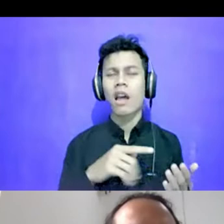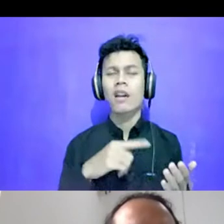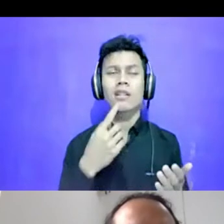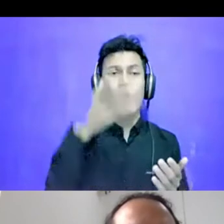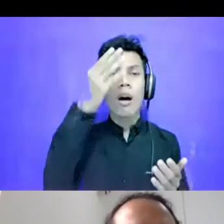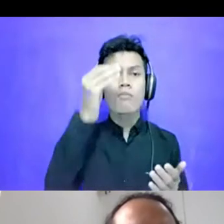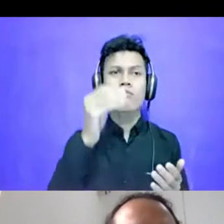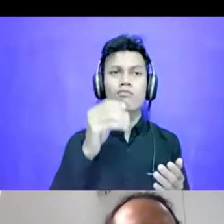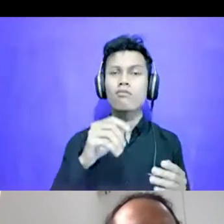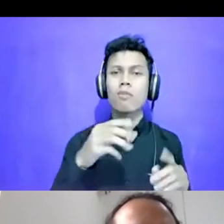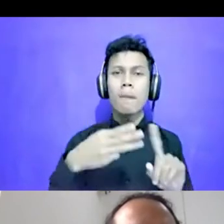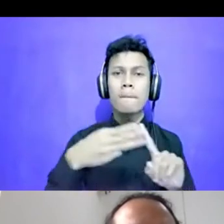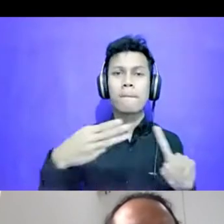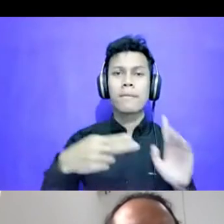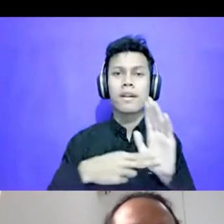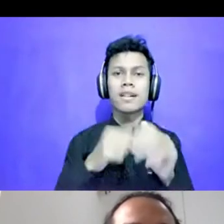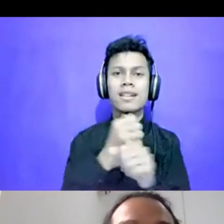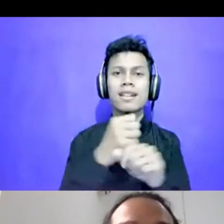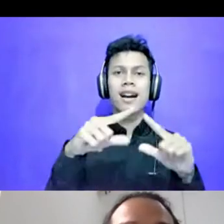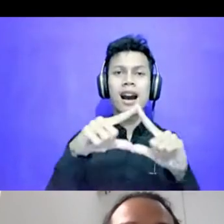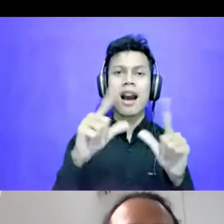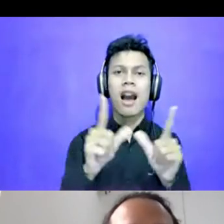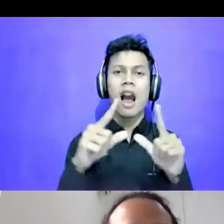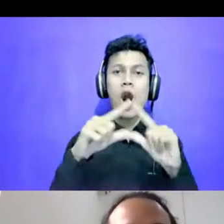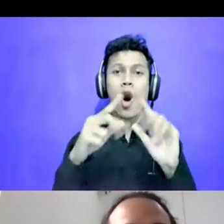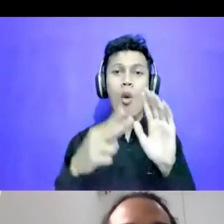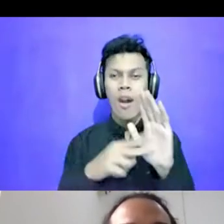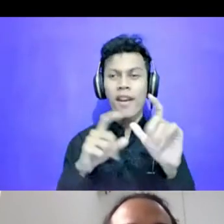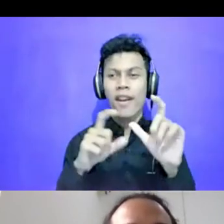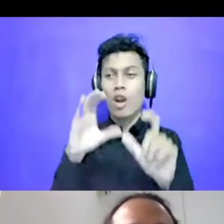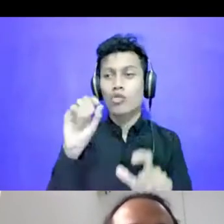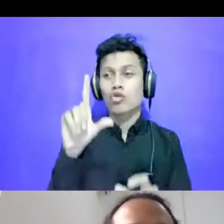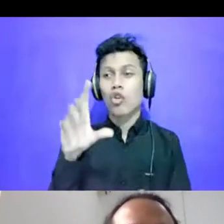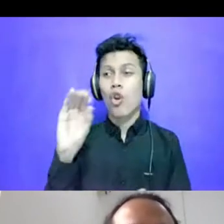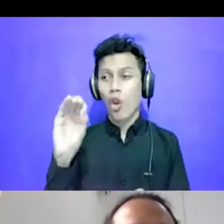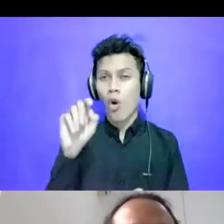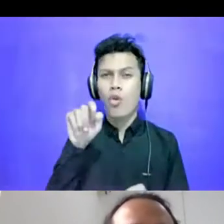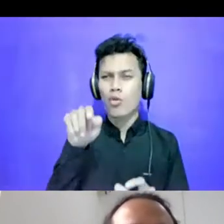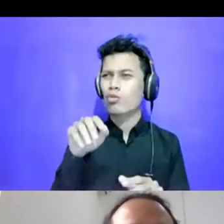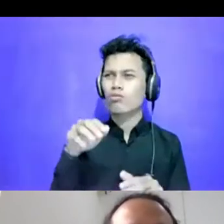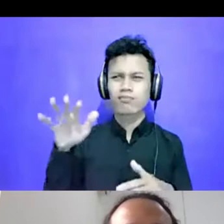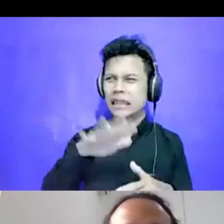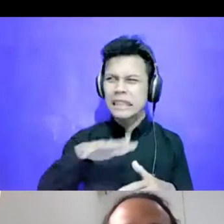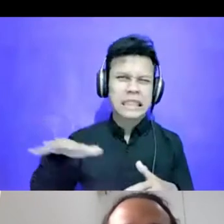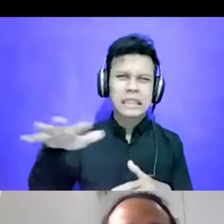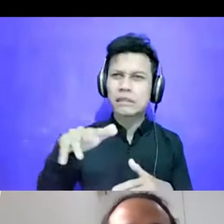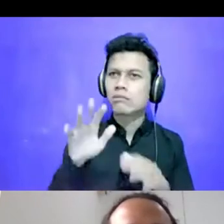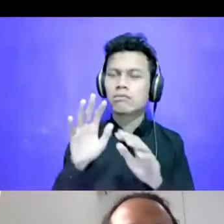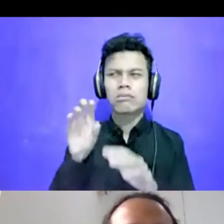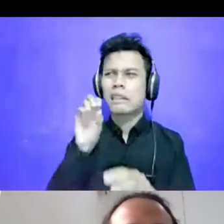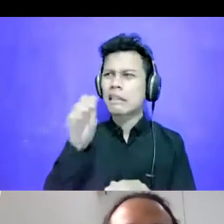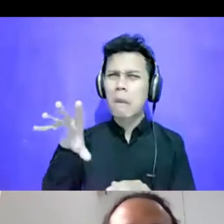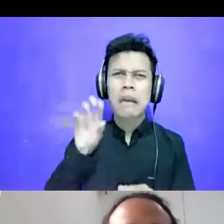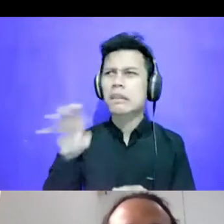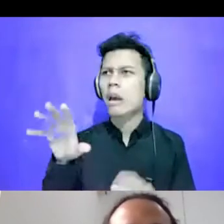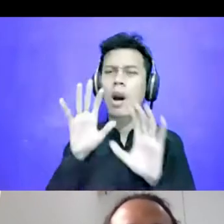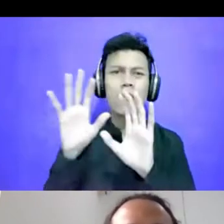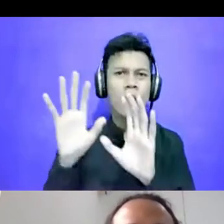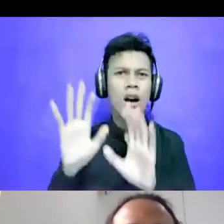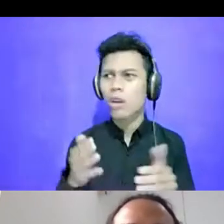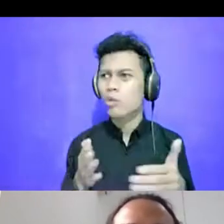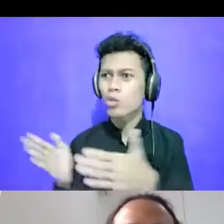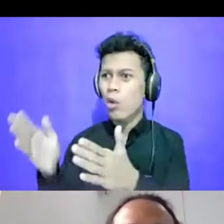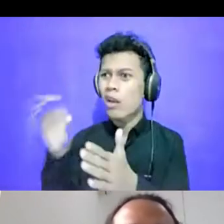Bengawan Solo itu Ada banyak Pencemaran Lingkungan Ada banyak Sekali Sampah-sampah Di Sungai Bengawan Solo